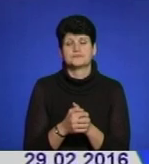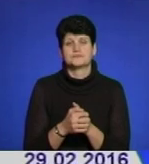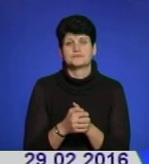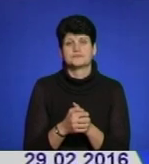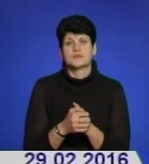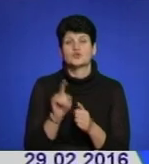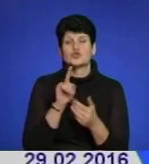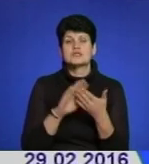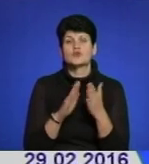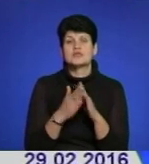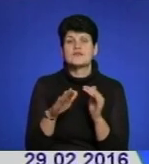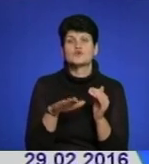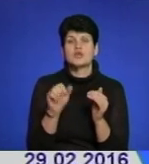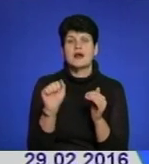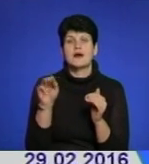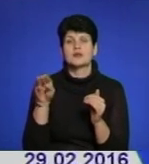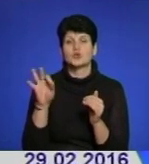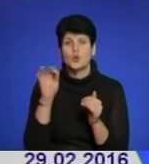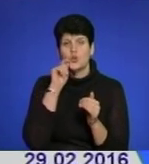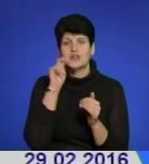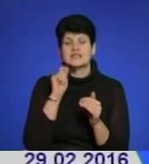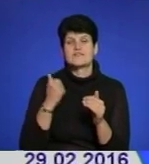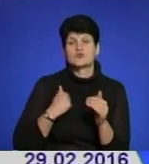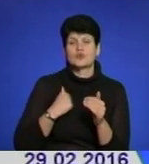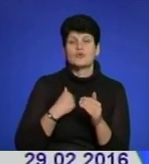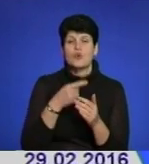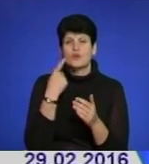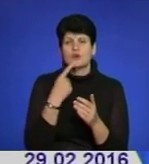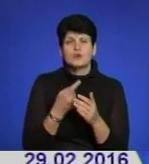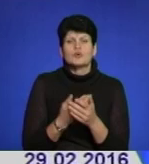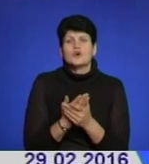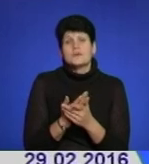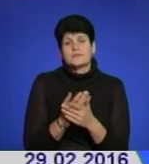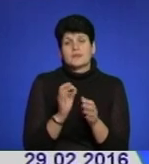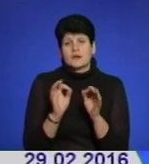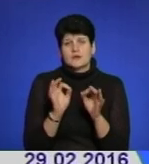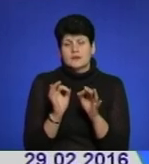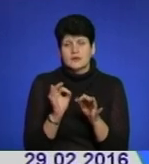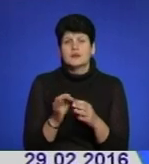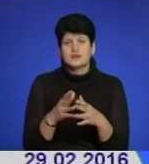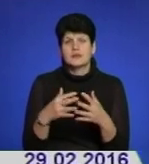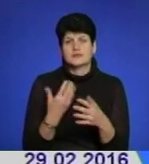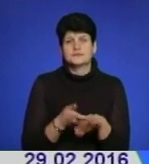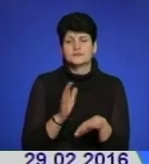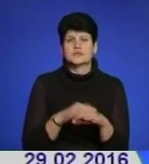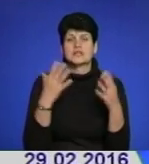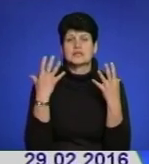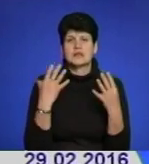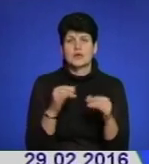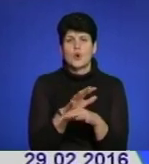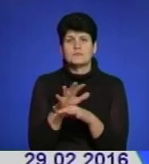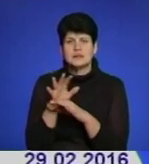Щодо ситуації у зоні АТО українські військові звітують про стабільно напружені дні. Тривають обстріли поблизу Донецька і Горліки.